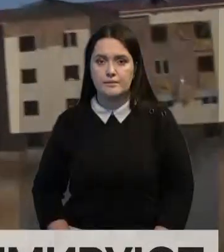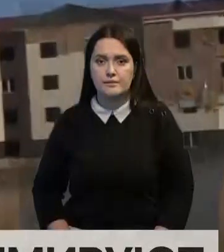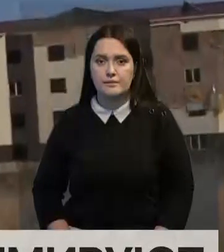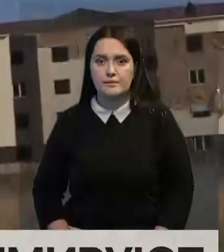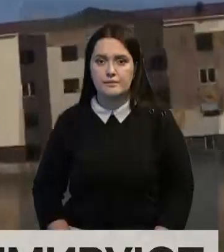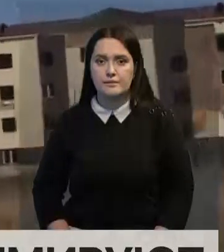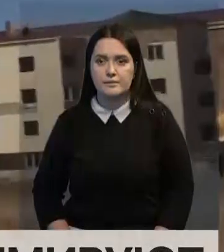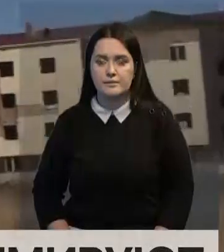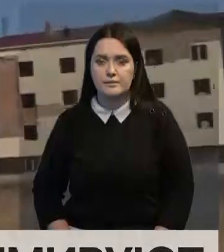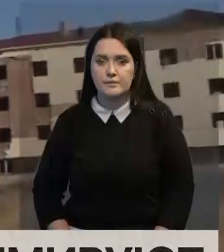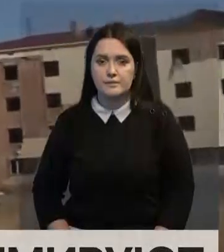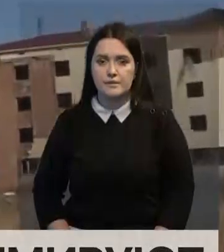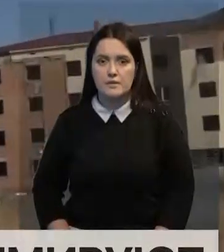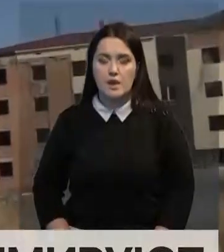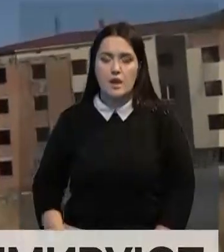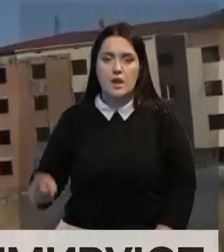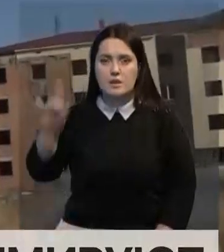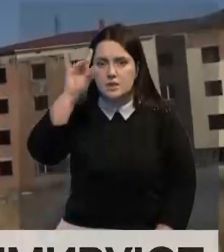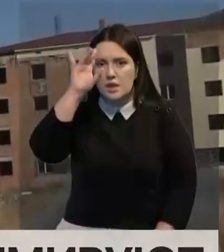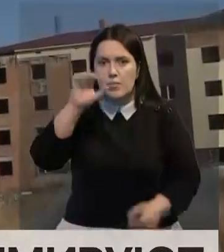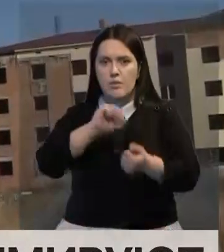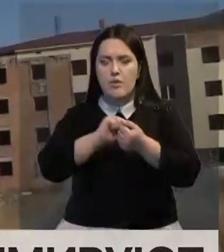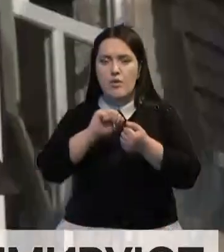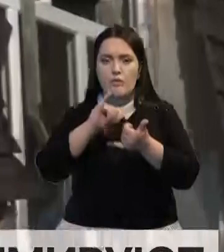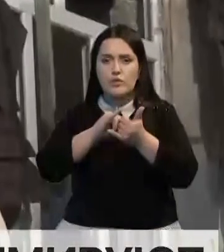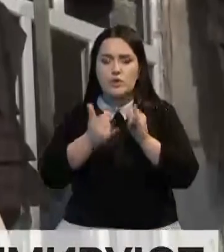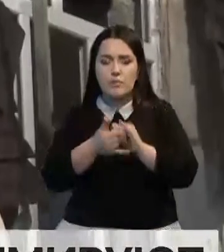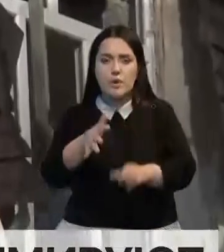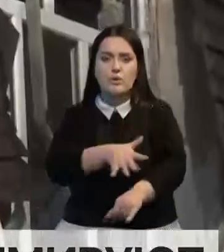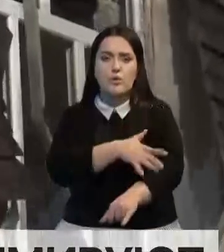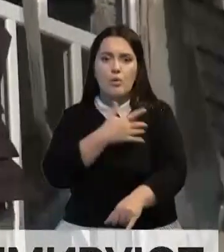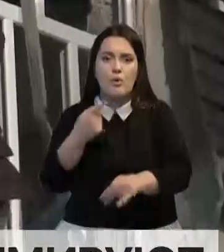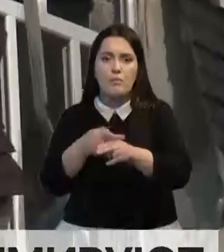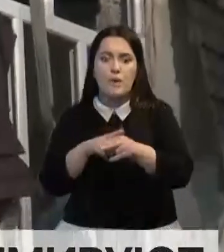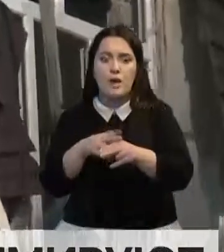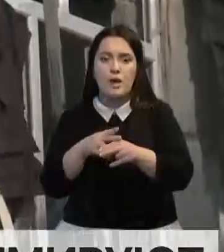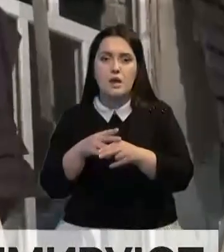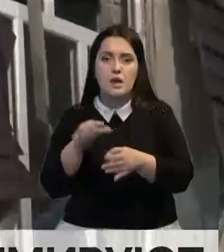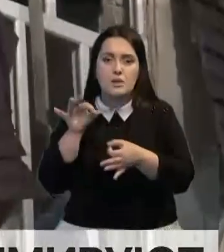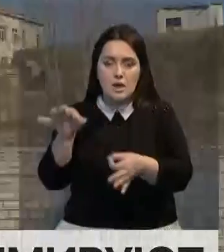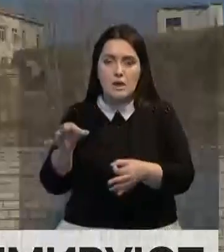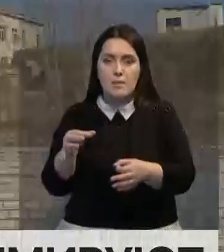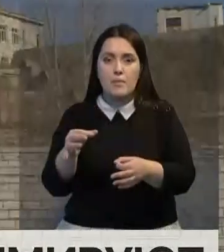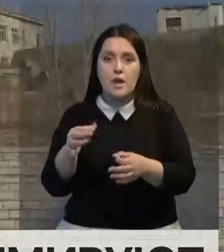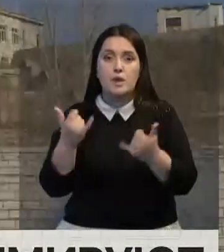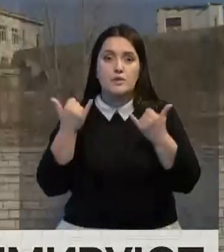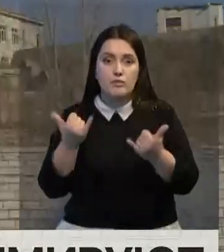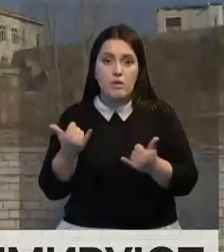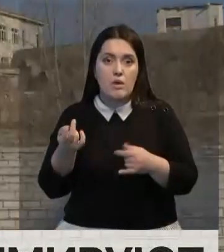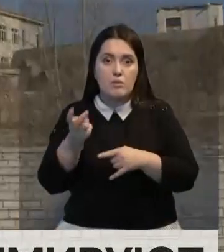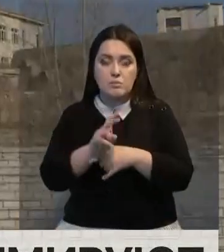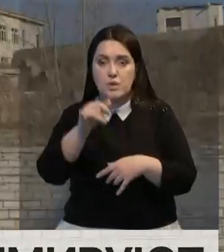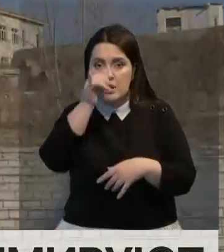К самому знаменитому в Усть-Каменогорске долгострою, заброшенному центру подготовки машиностроителей, сегодня не